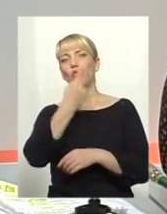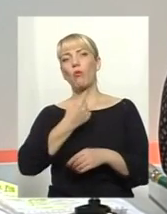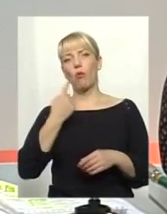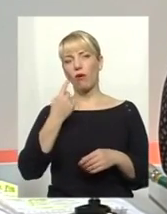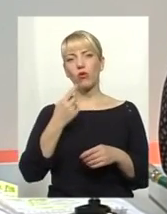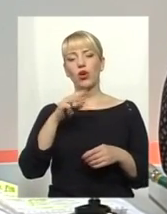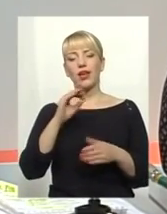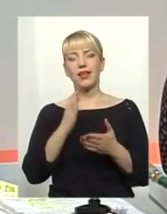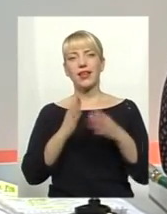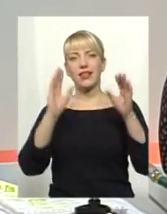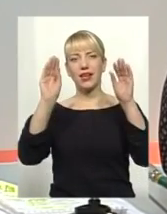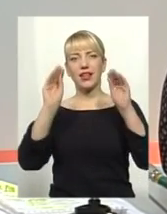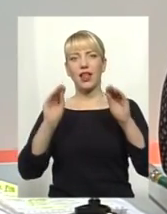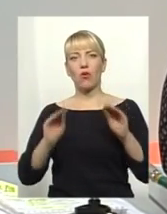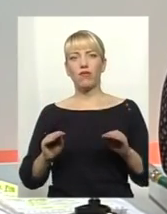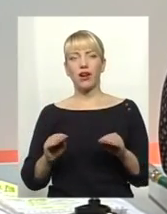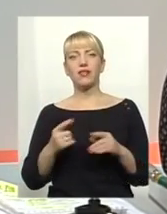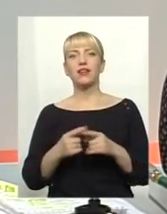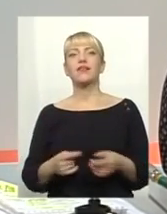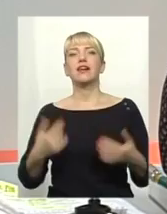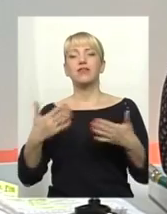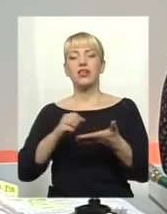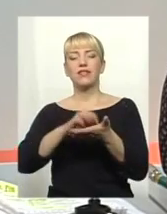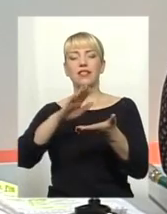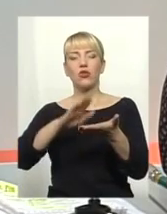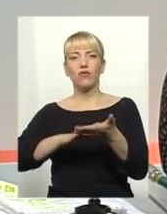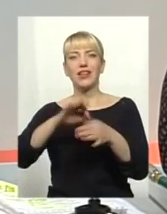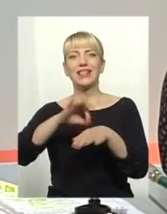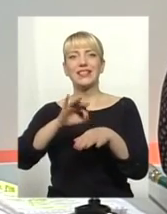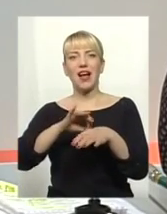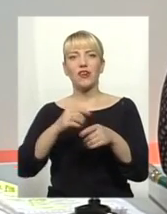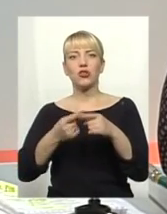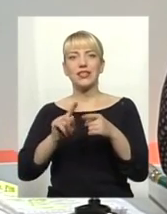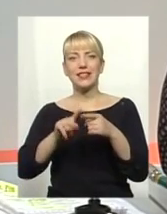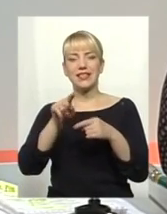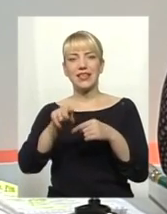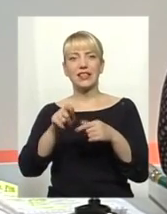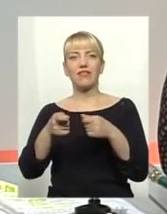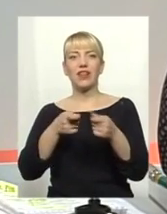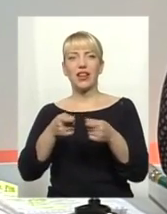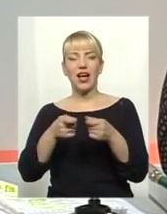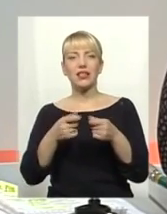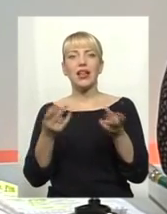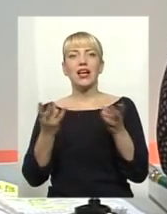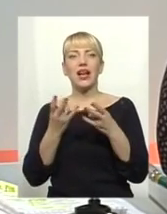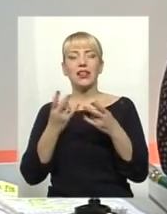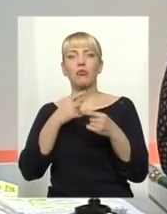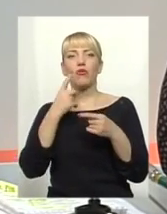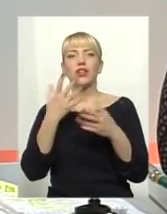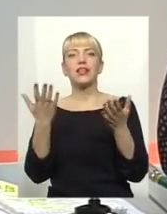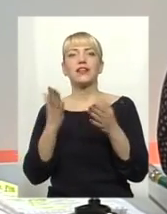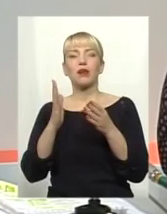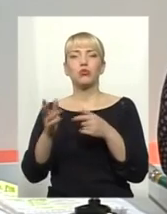є декларування, встановила діагноз цієї владі. Але треба говорити, яке буде лікування